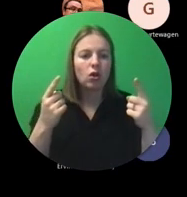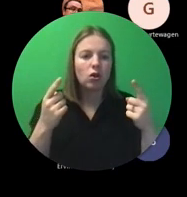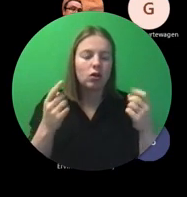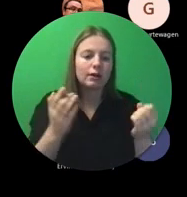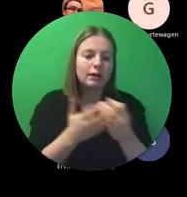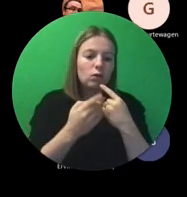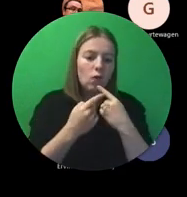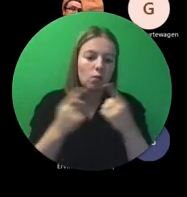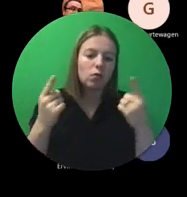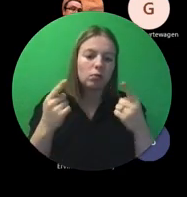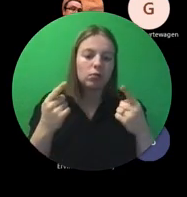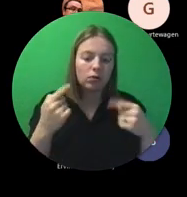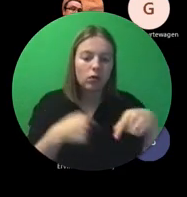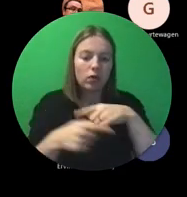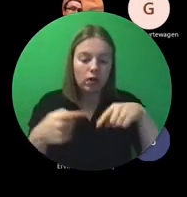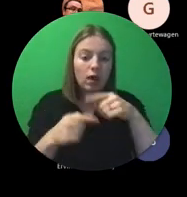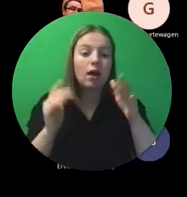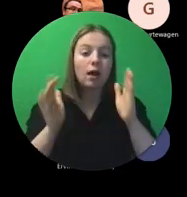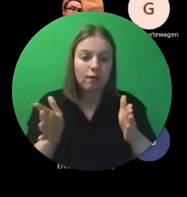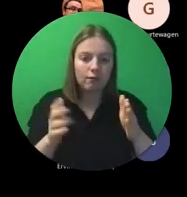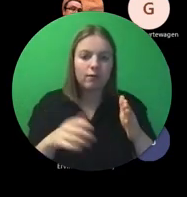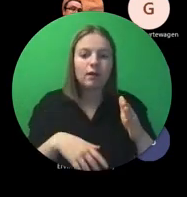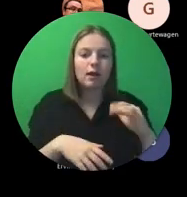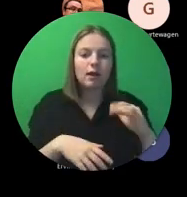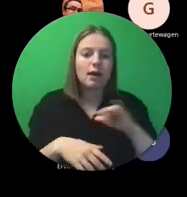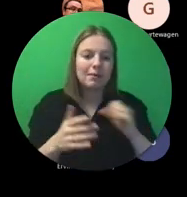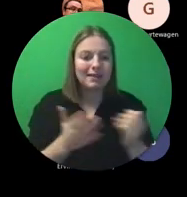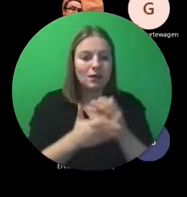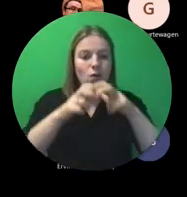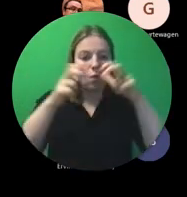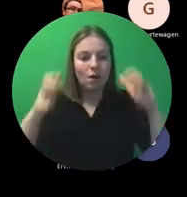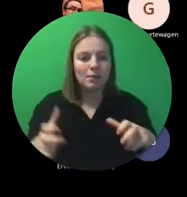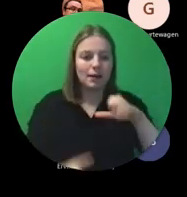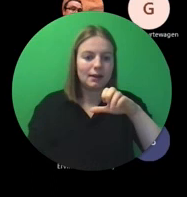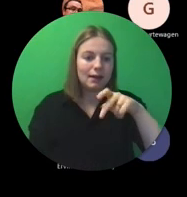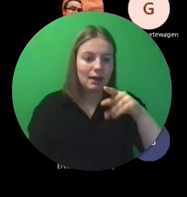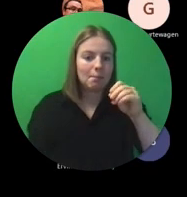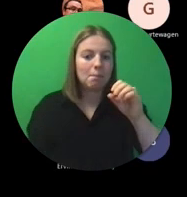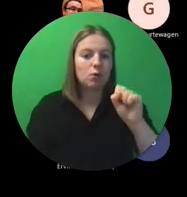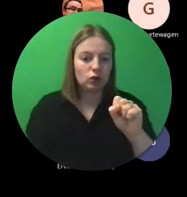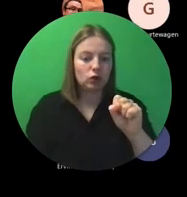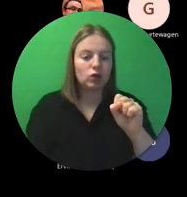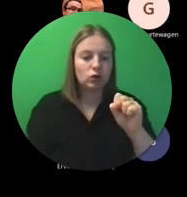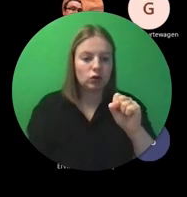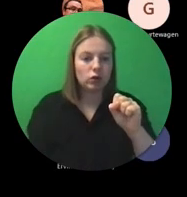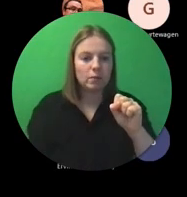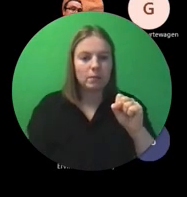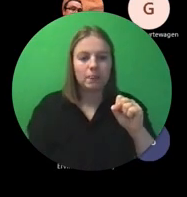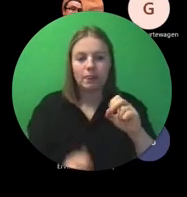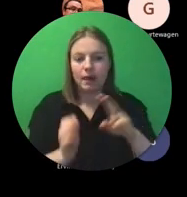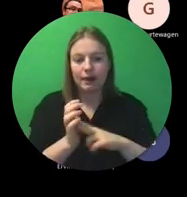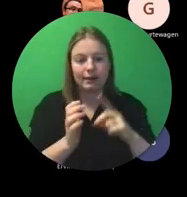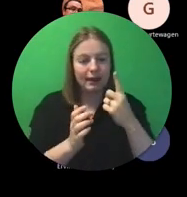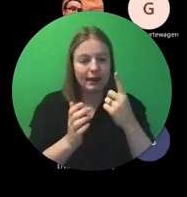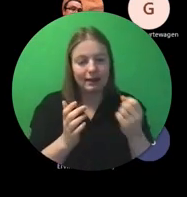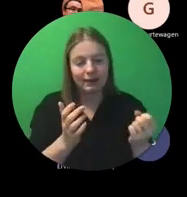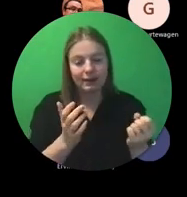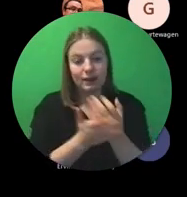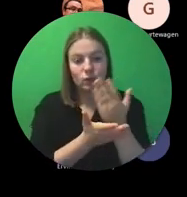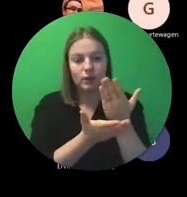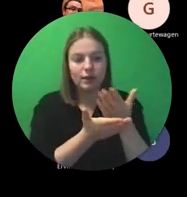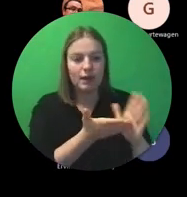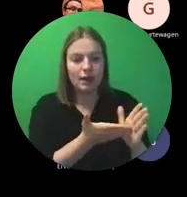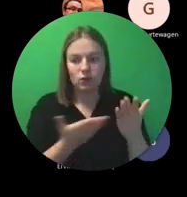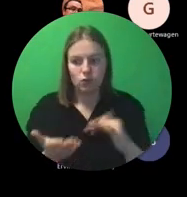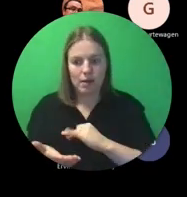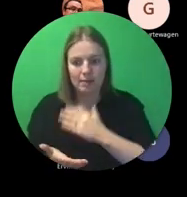dan zou de nieuwe website van epos gelanceerd worden en daar daar zit ook echt een volledig nieuw luik geld er nu niet